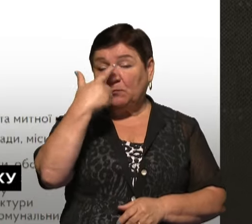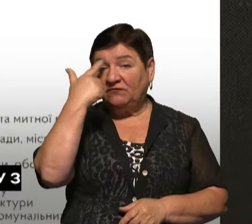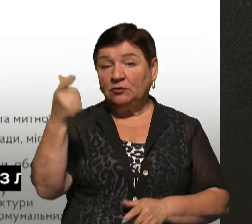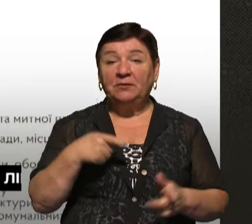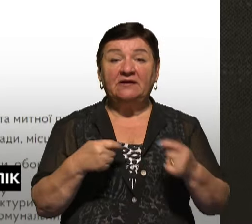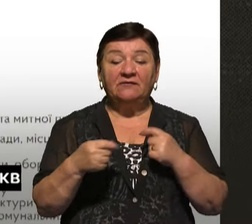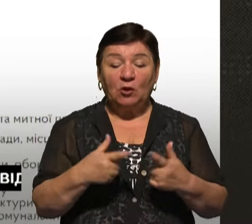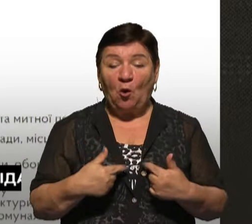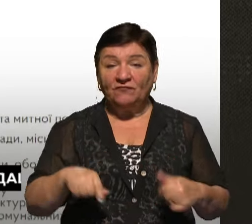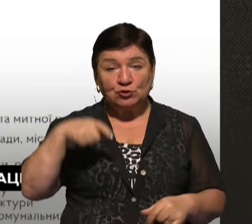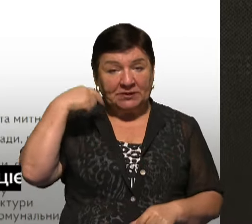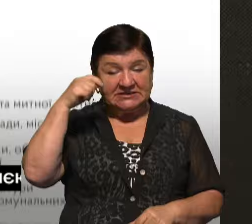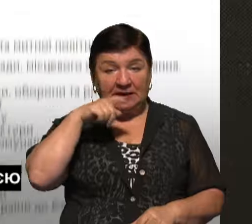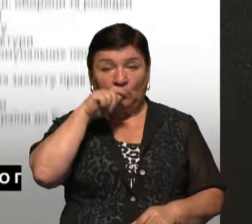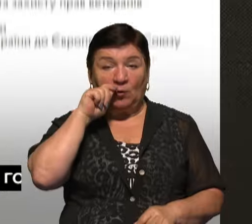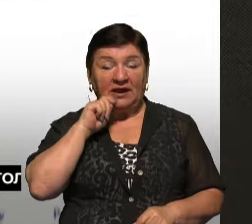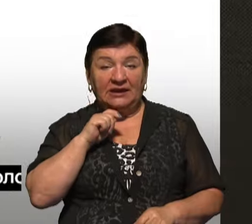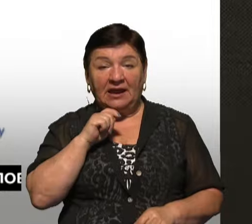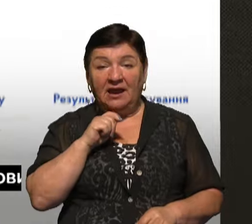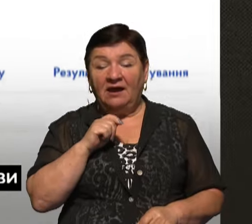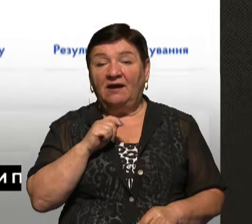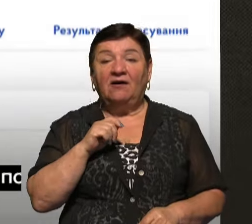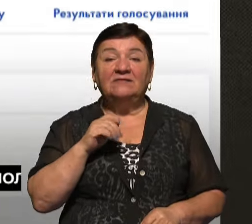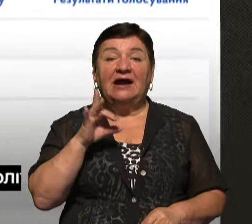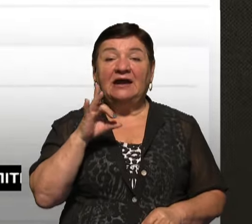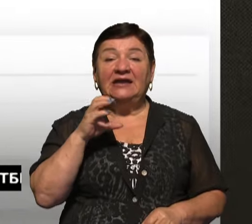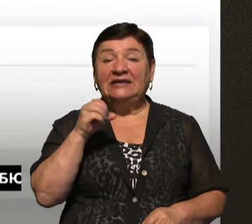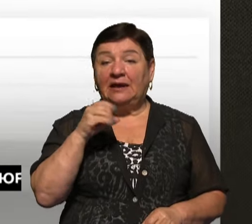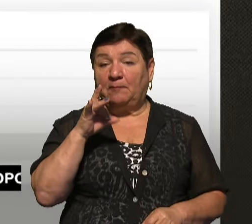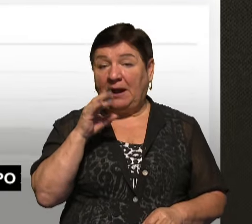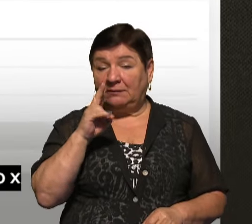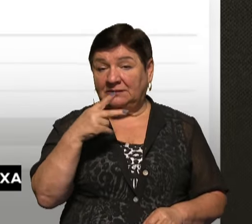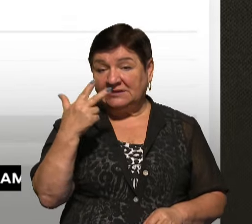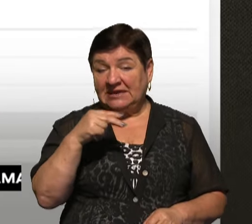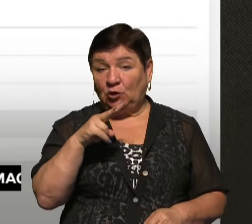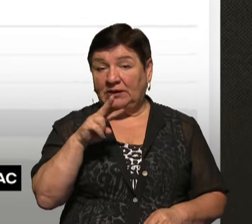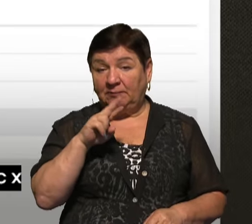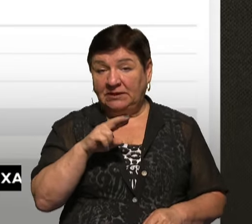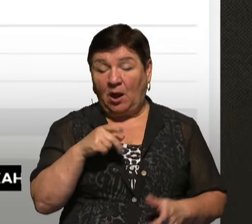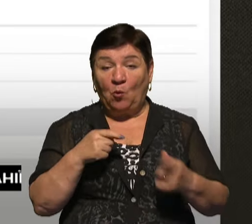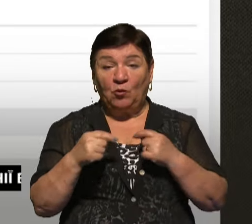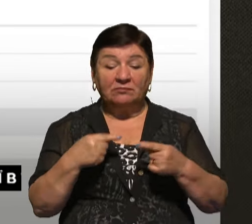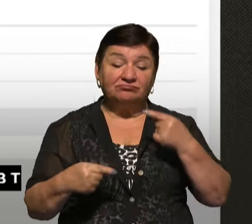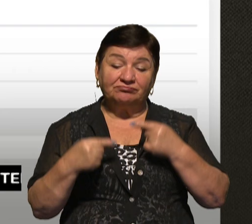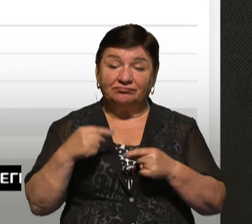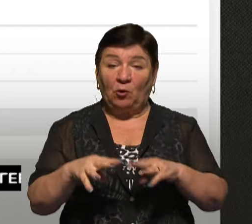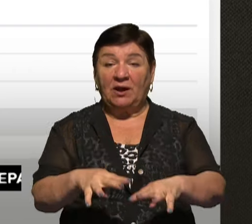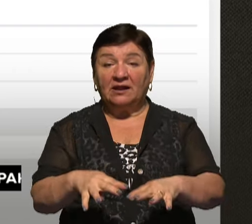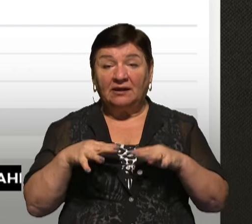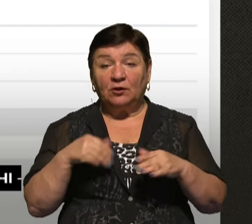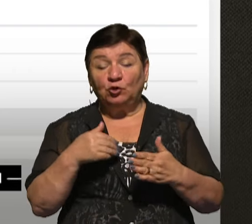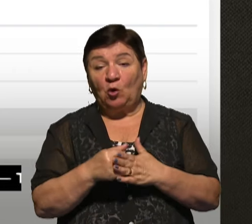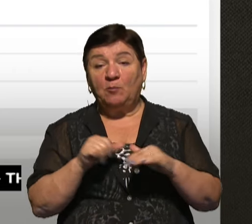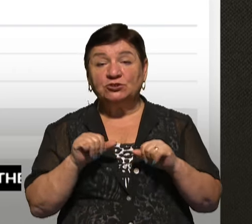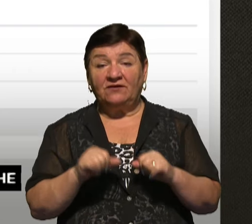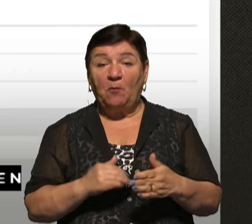керівник Офісу президента України Андрій Єрмак в телеграмі 30 липня. Уряд готовий дискутувати в парламенті щодо можливих